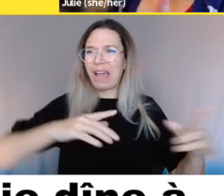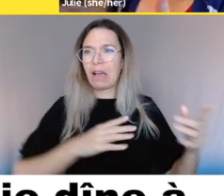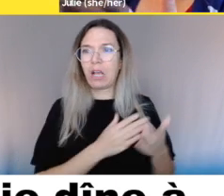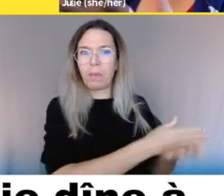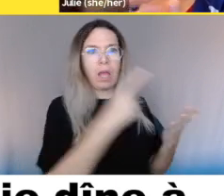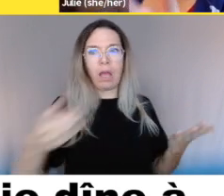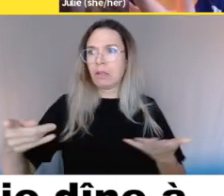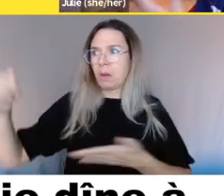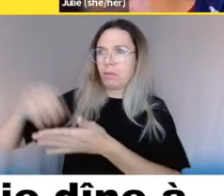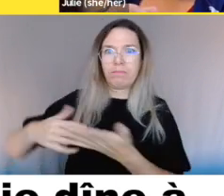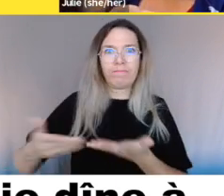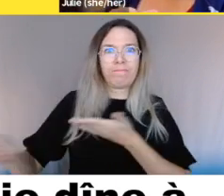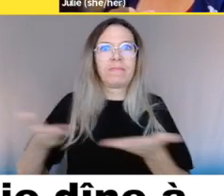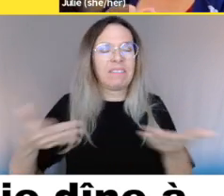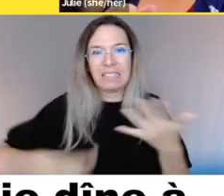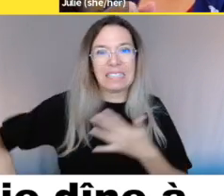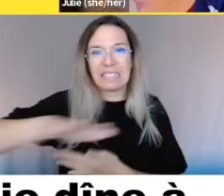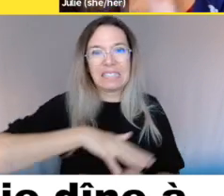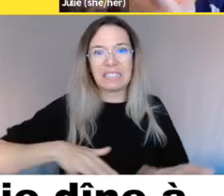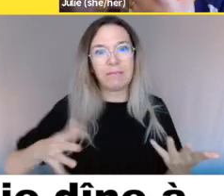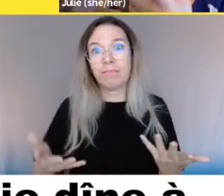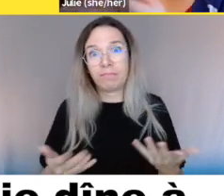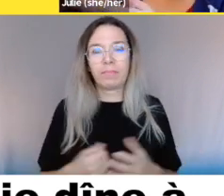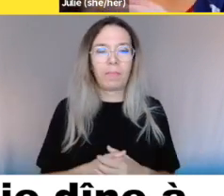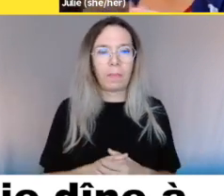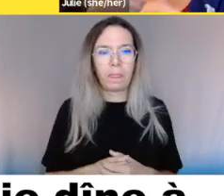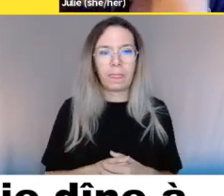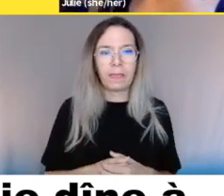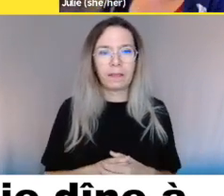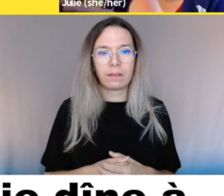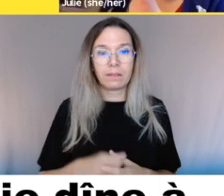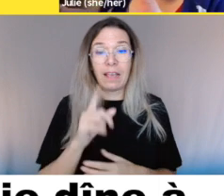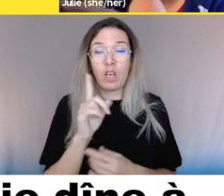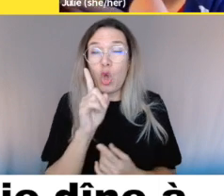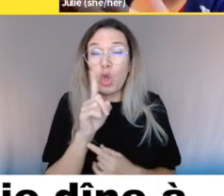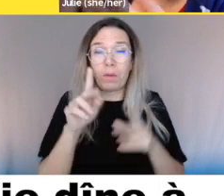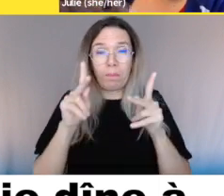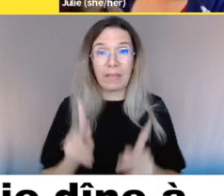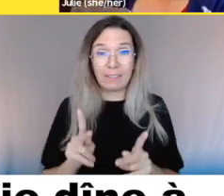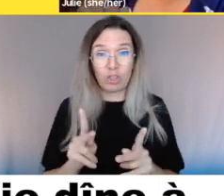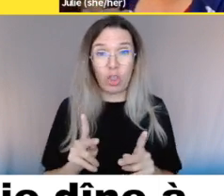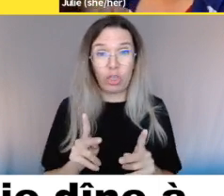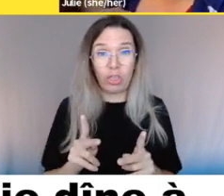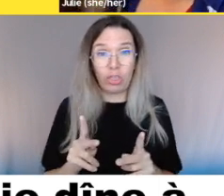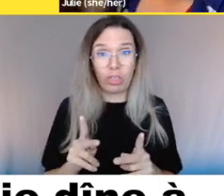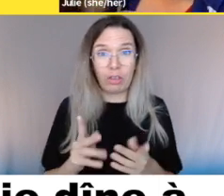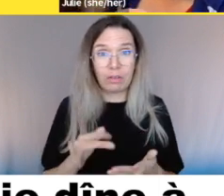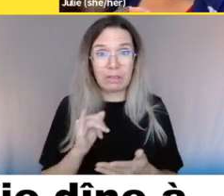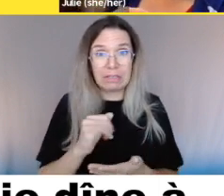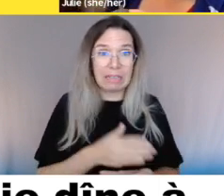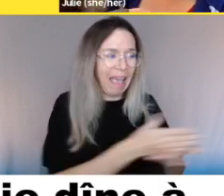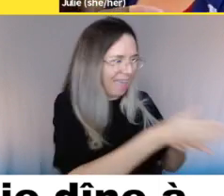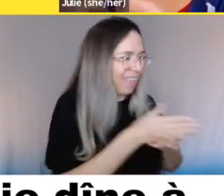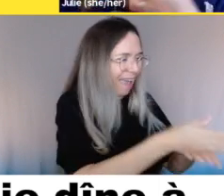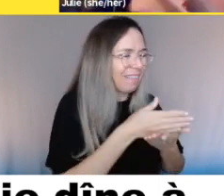propriétaire ou la propriétaire et ils'ont pas d'argent pour engager des employés et que là, vous demandez de